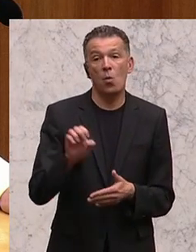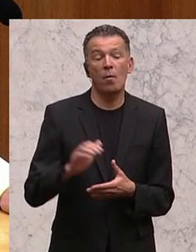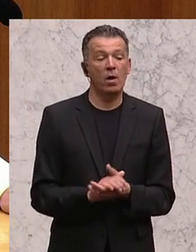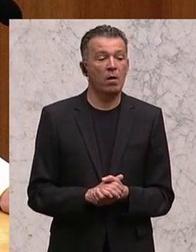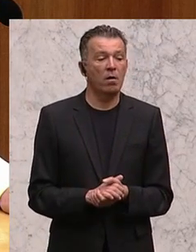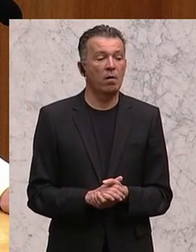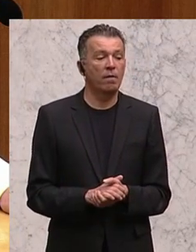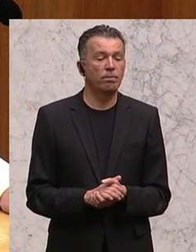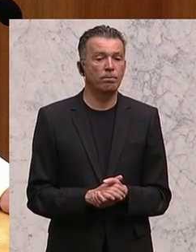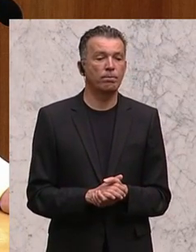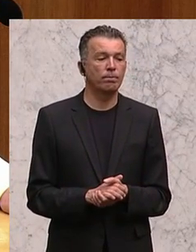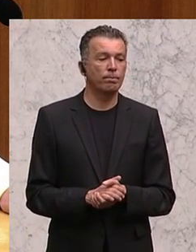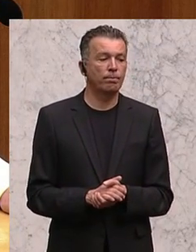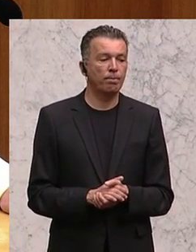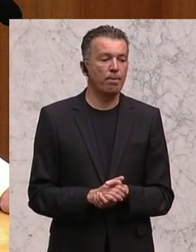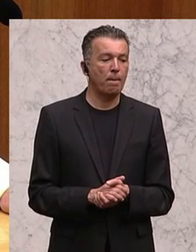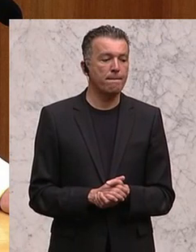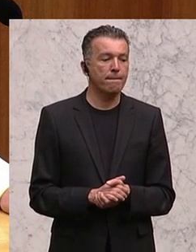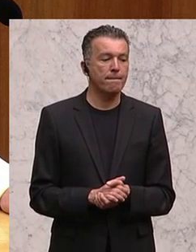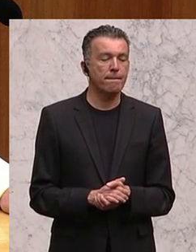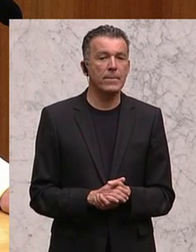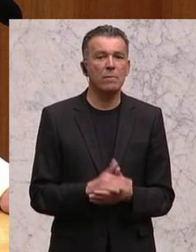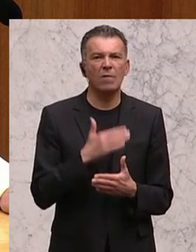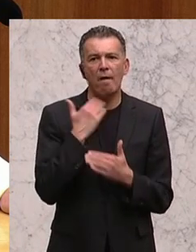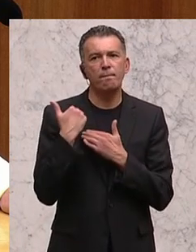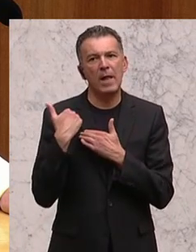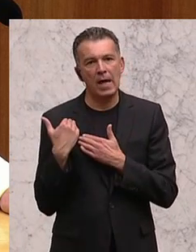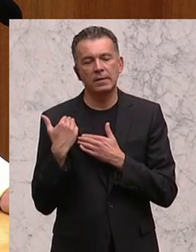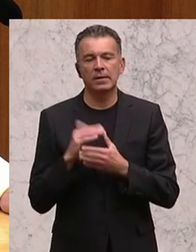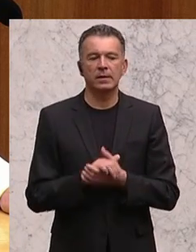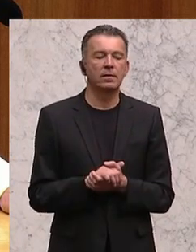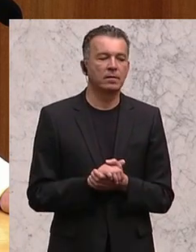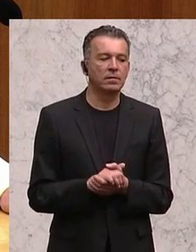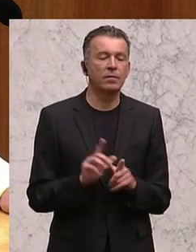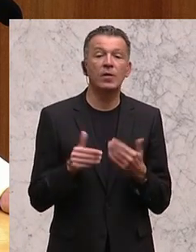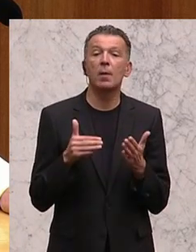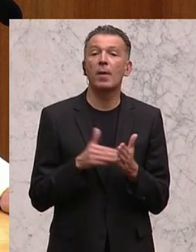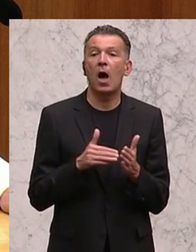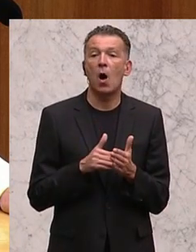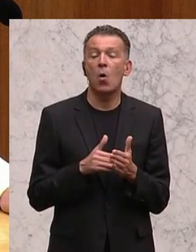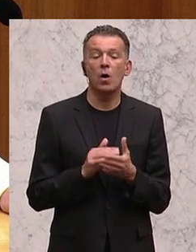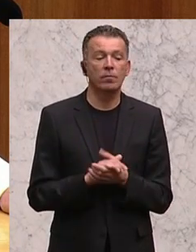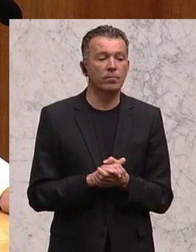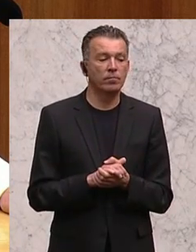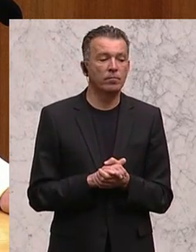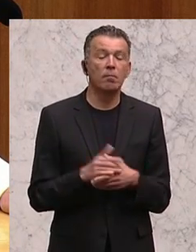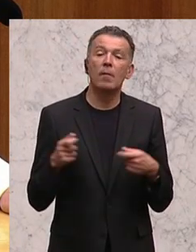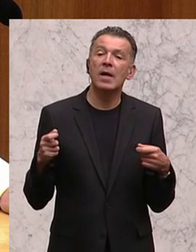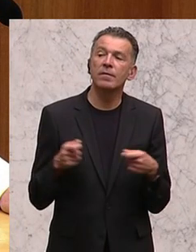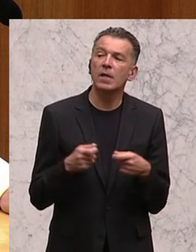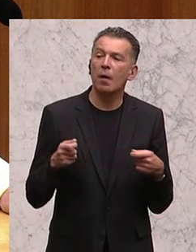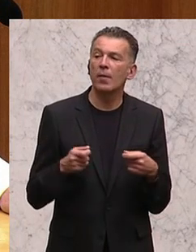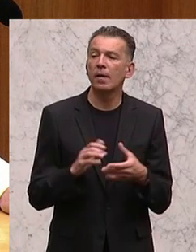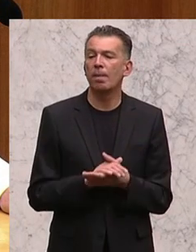eine sehr große Belastung. Und wir brauchen aber zu dieser großen Belastung Maßnahmen